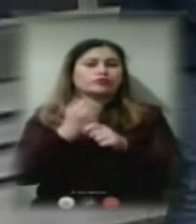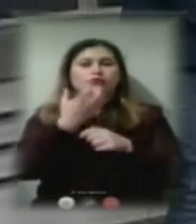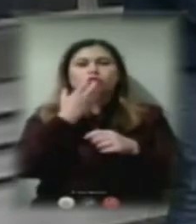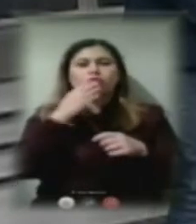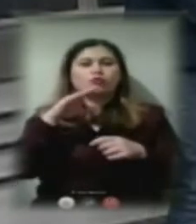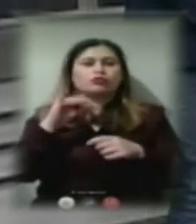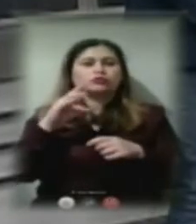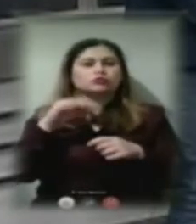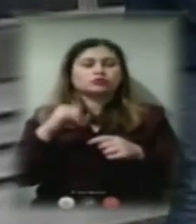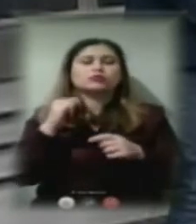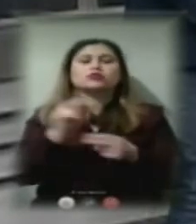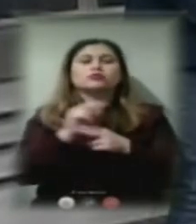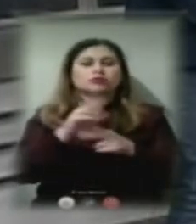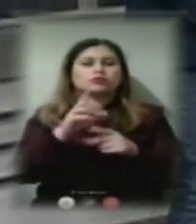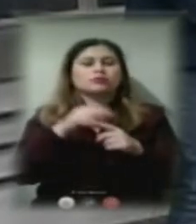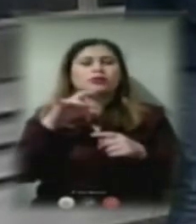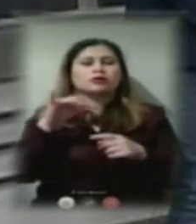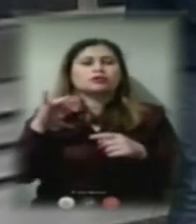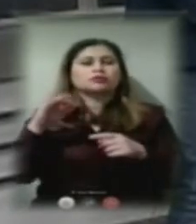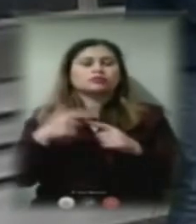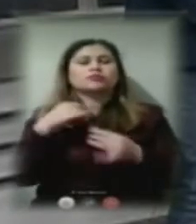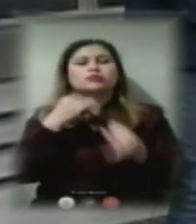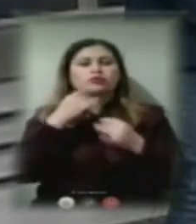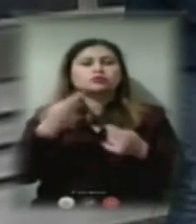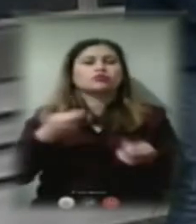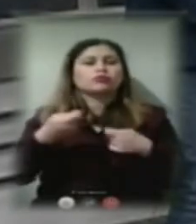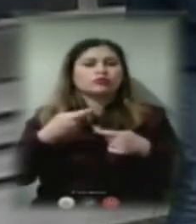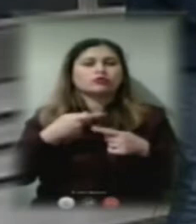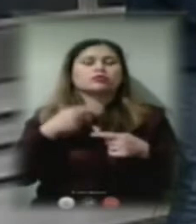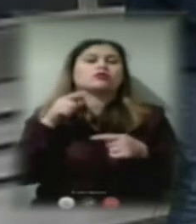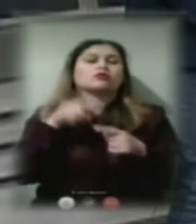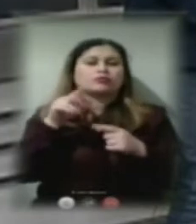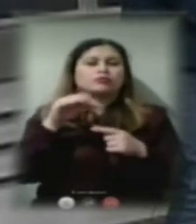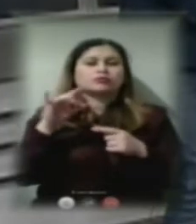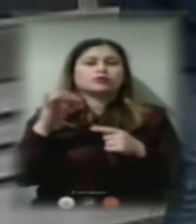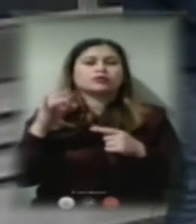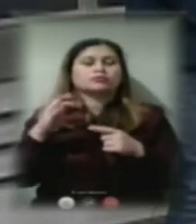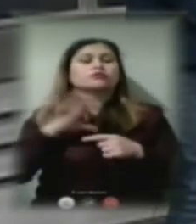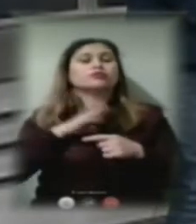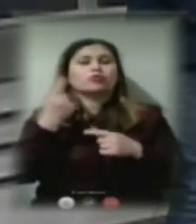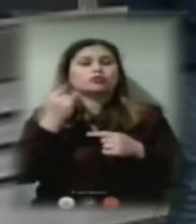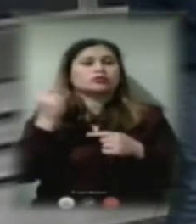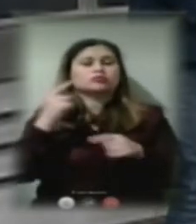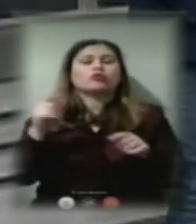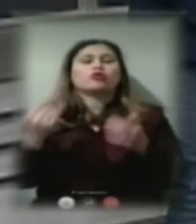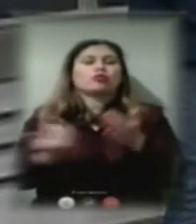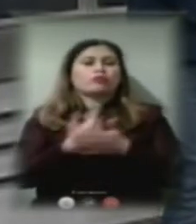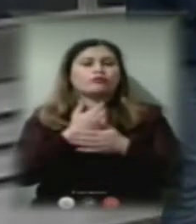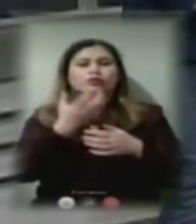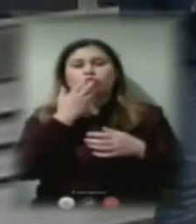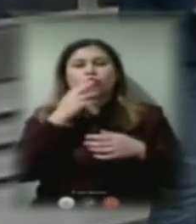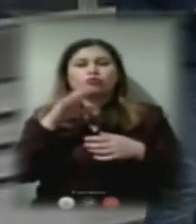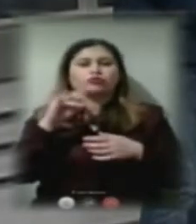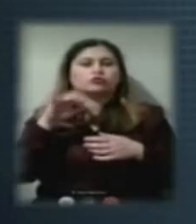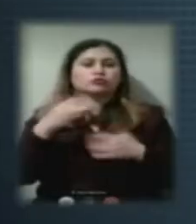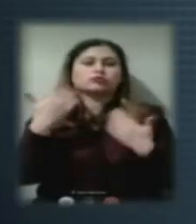ремонтувалися мережі. Ми поспілкувалися із керівником цього підприємства, побували на одному із оновлених теплопунктів. Давайте подивимося.